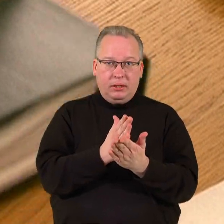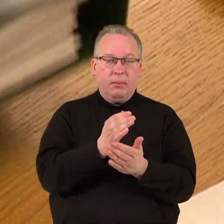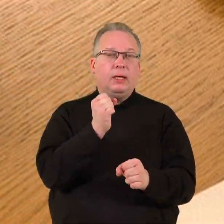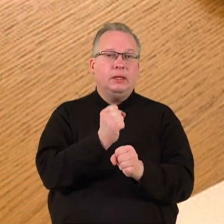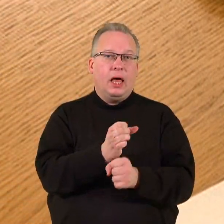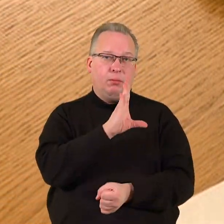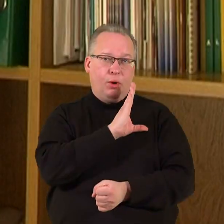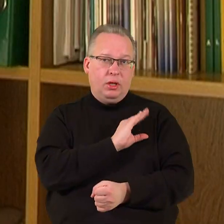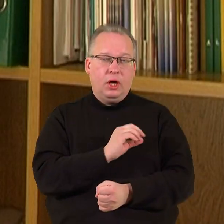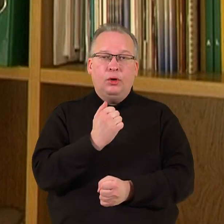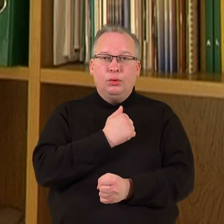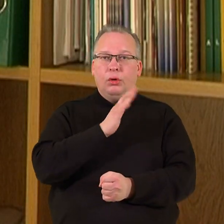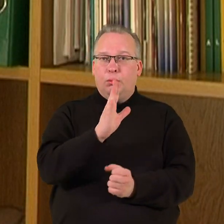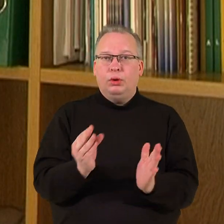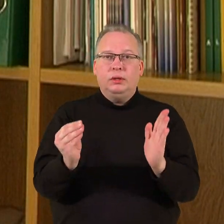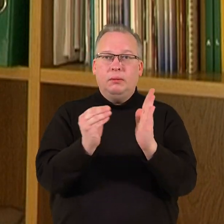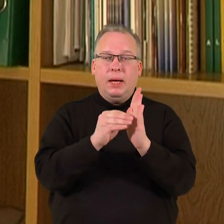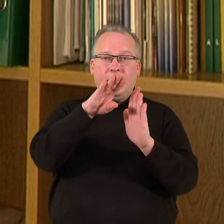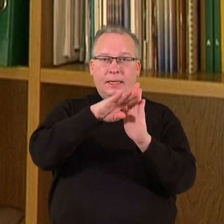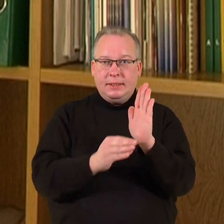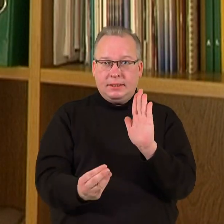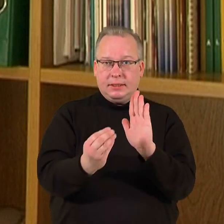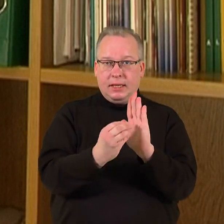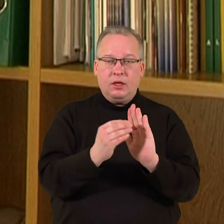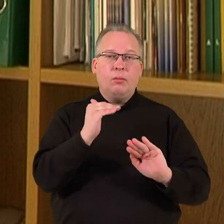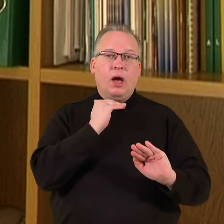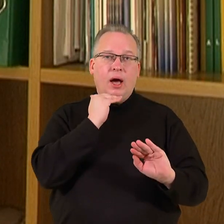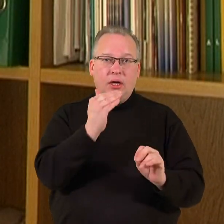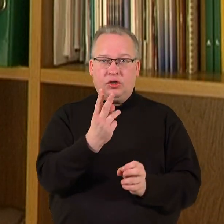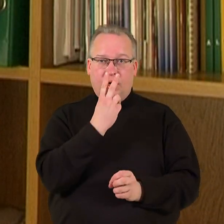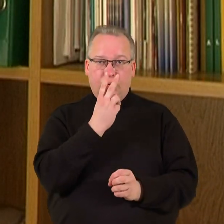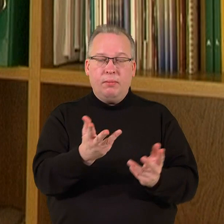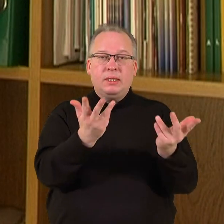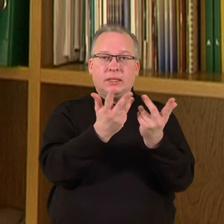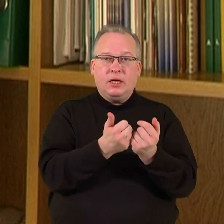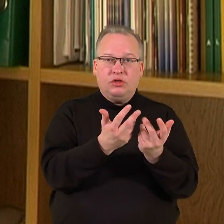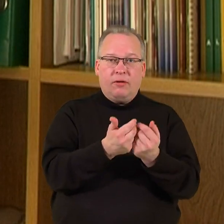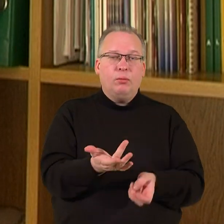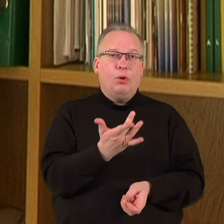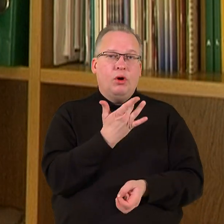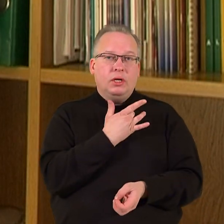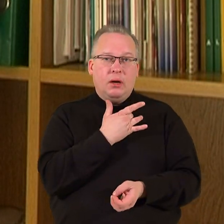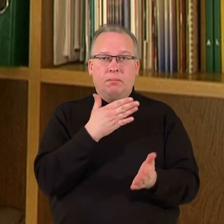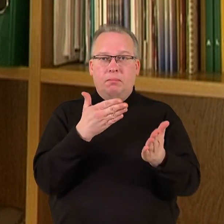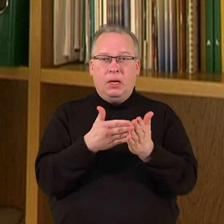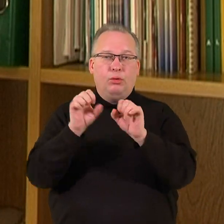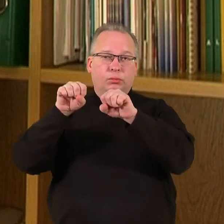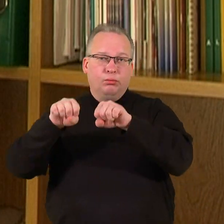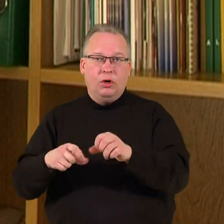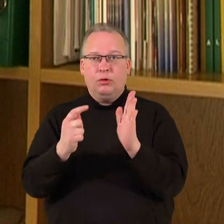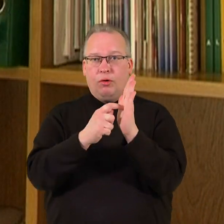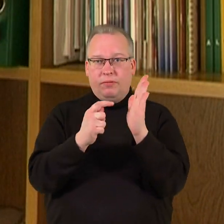darbo užmokestis turi būti nustatomas įstatymu, jame aiški nurodant skaičiavimo kriterijus minimalius ir maksimalius